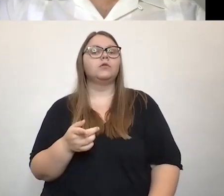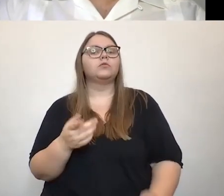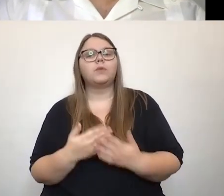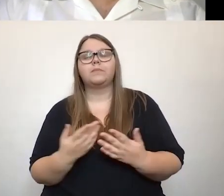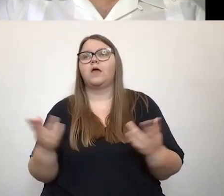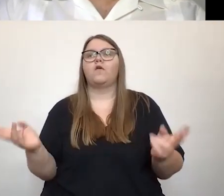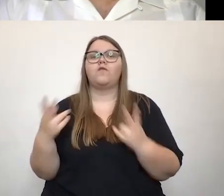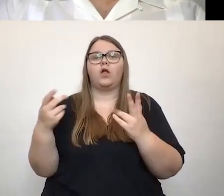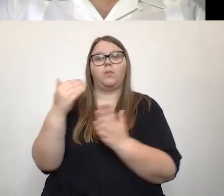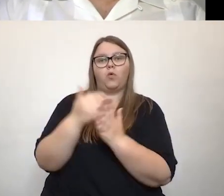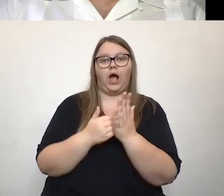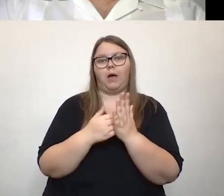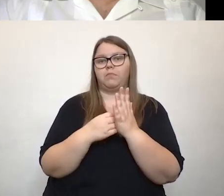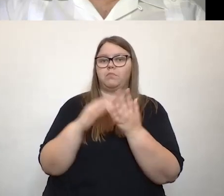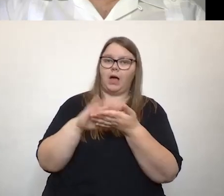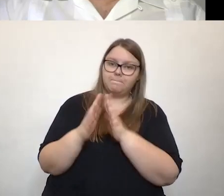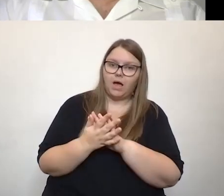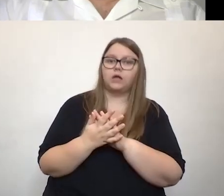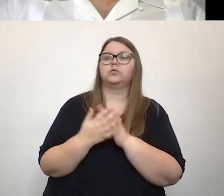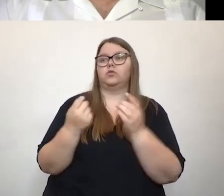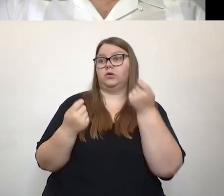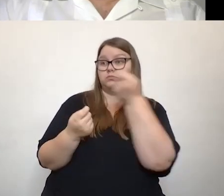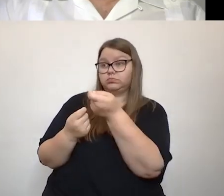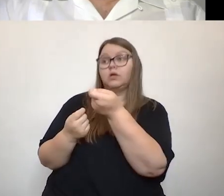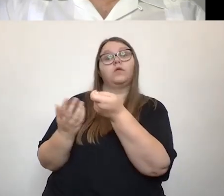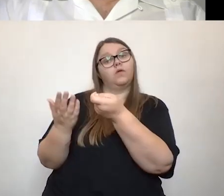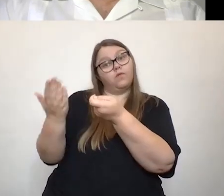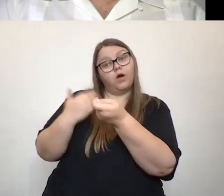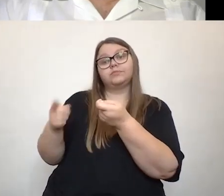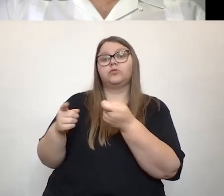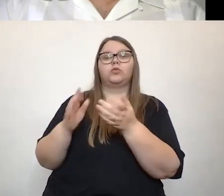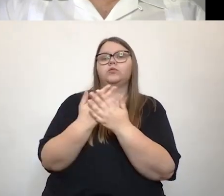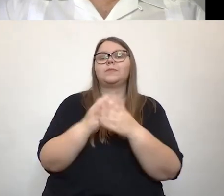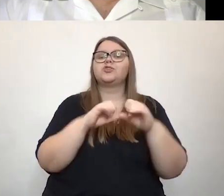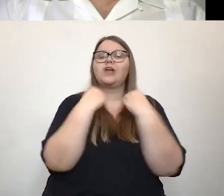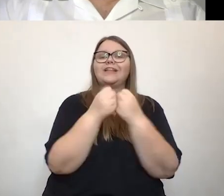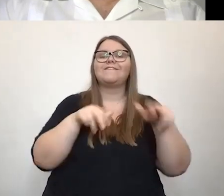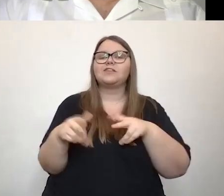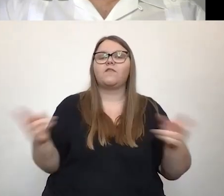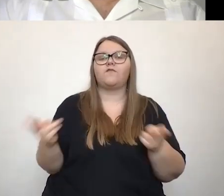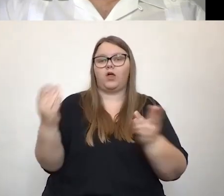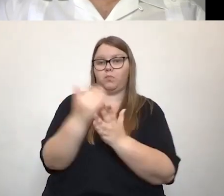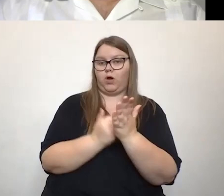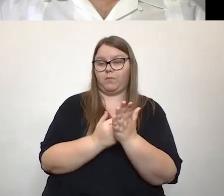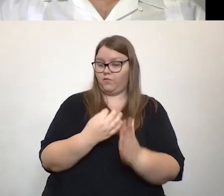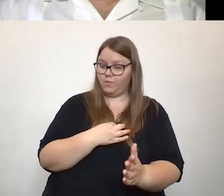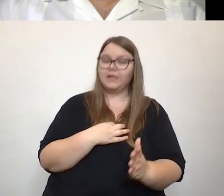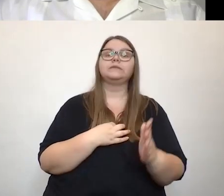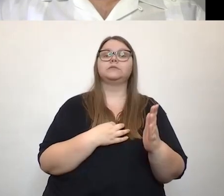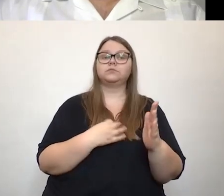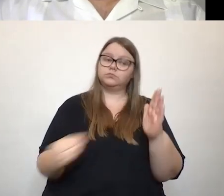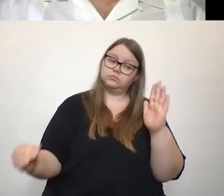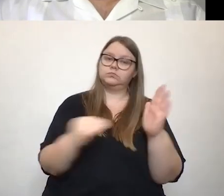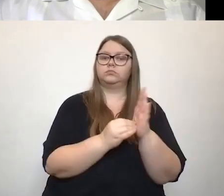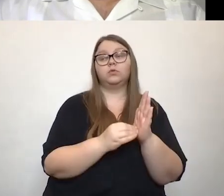Förderprogramme verabschiedet werden, auch staatliche Wirtschaftsförderprogramme, wäre für mich einer der wirklich zentralen Wünsche,